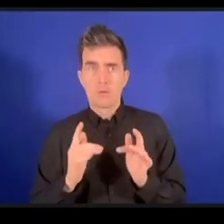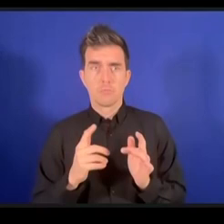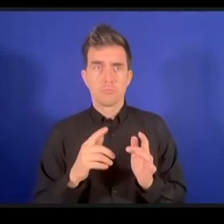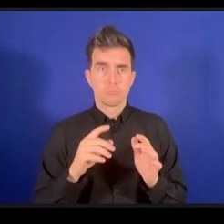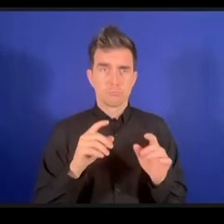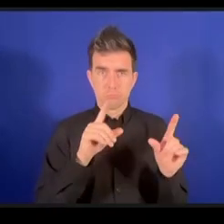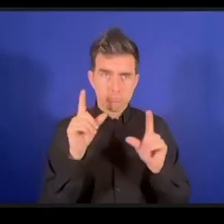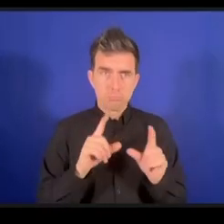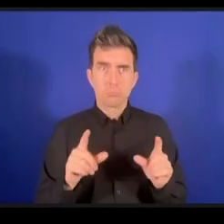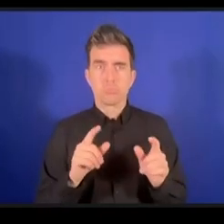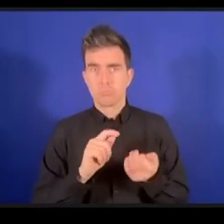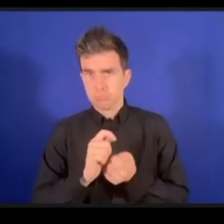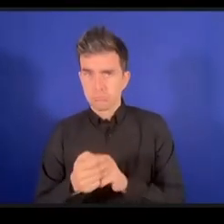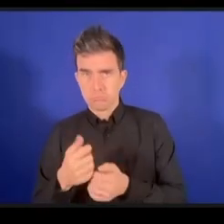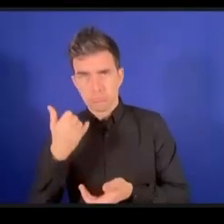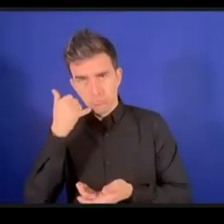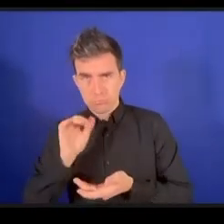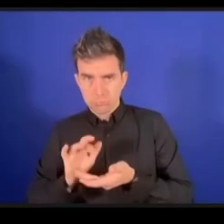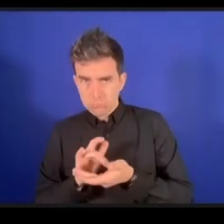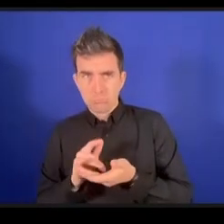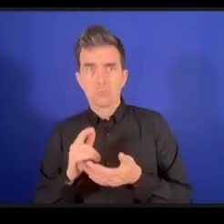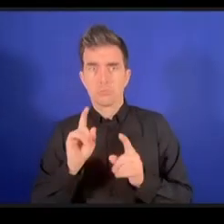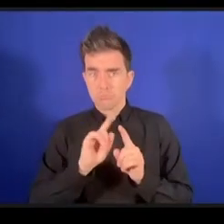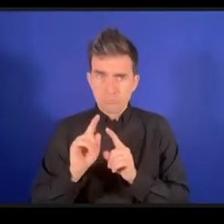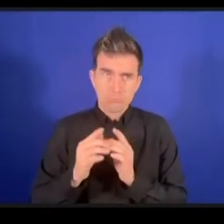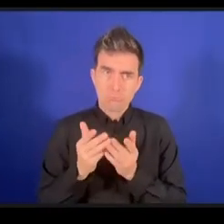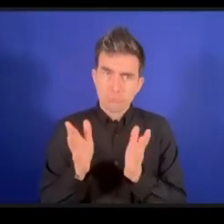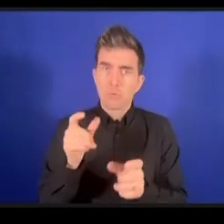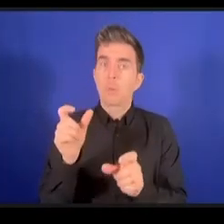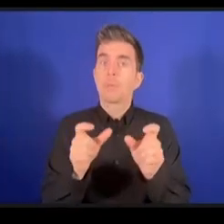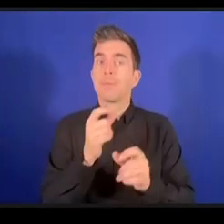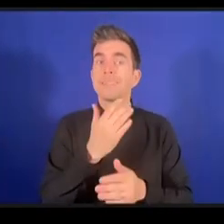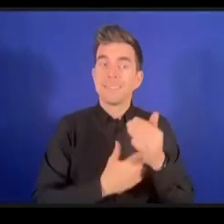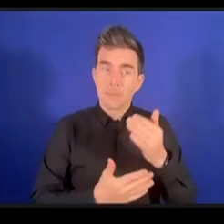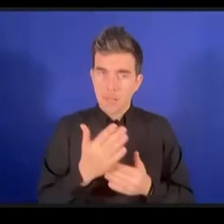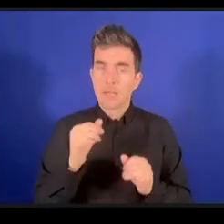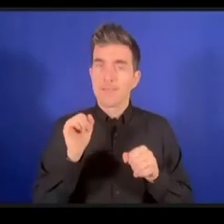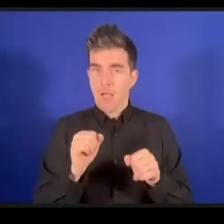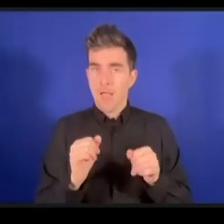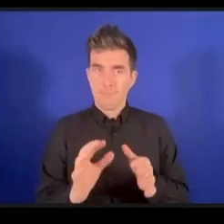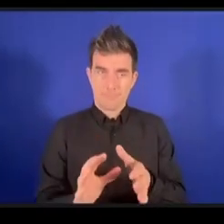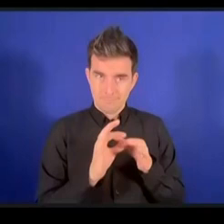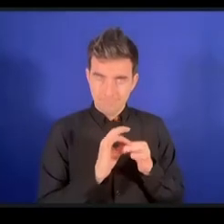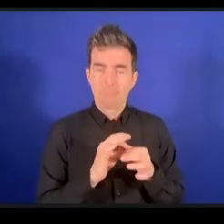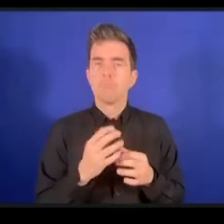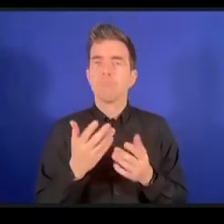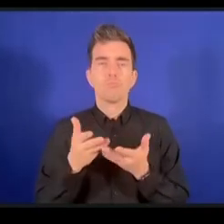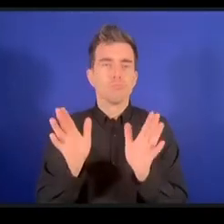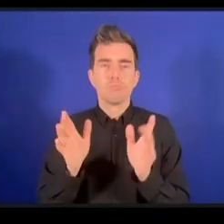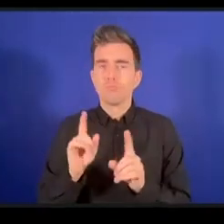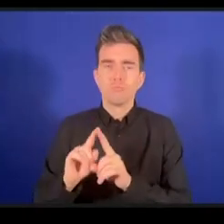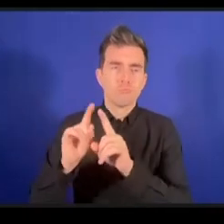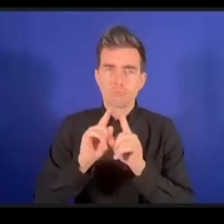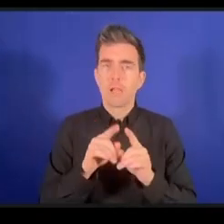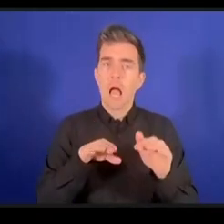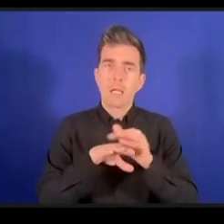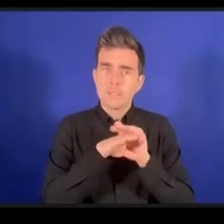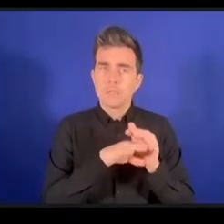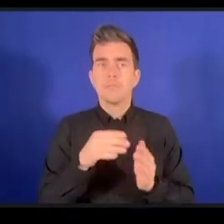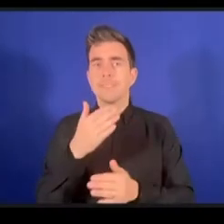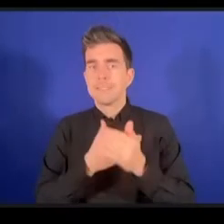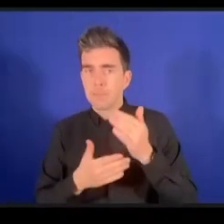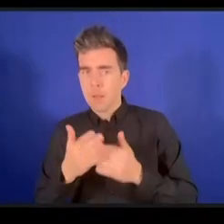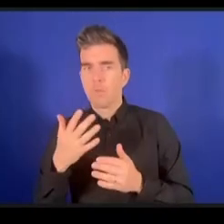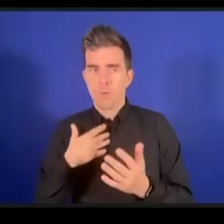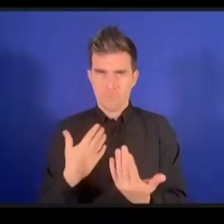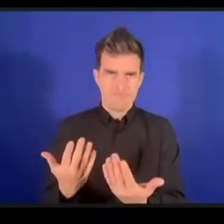الإعاقة هناك معايير تتعلق بذلك حول المواقع الشباكية المنصات